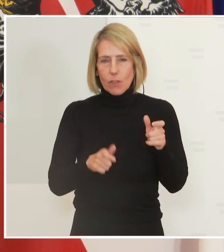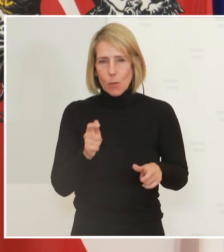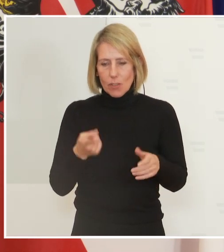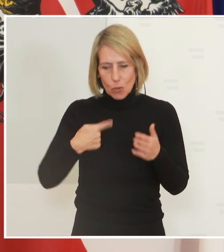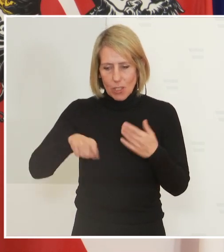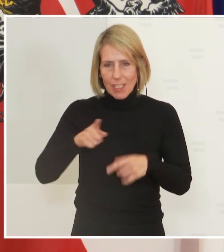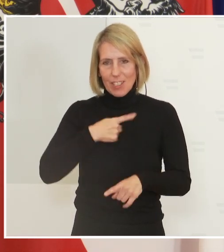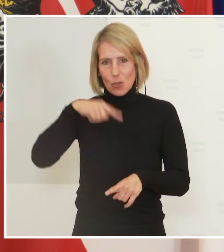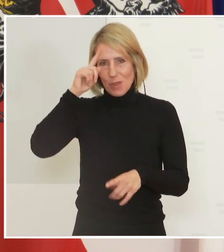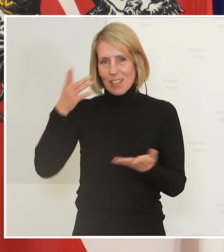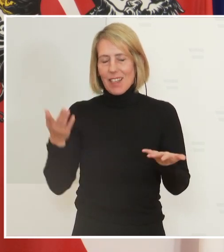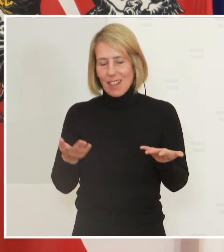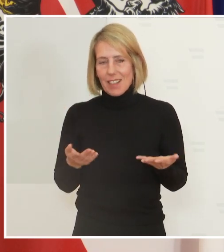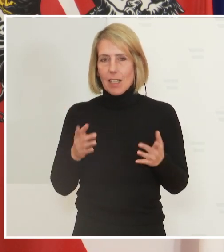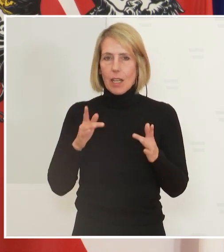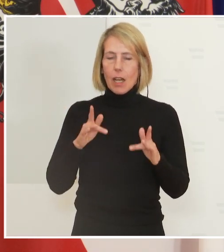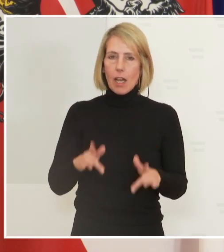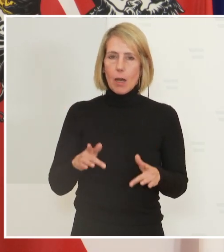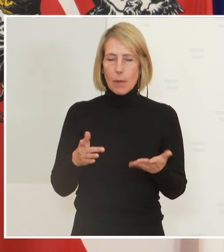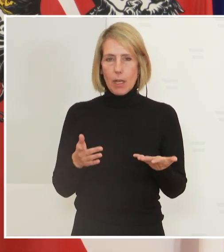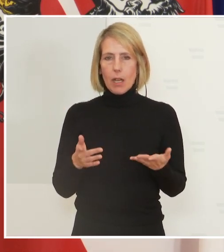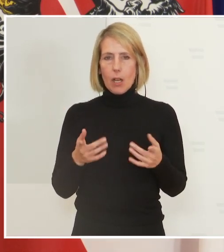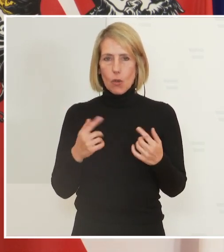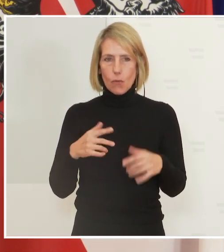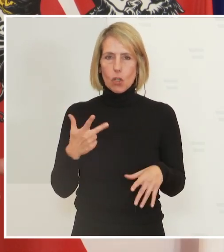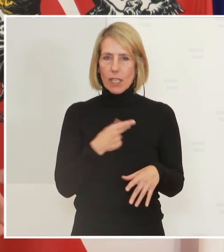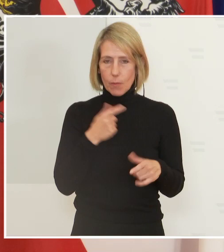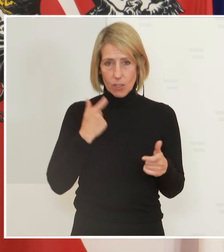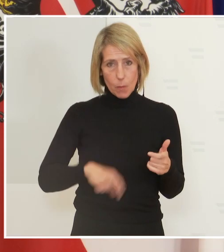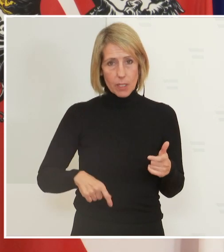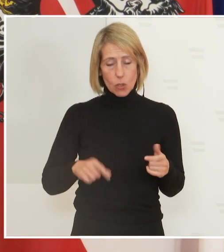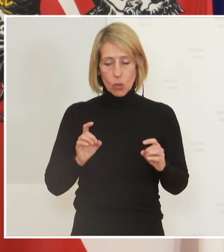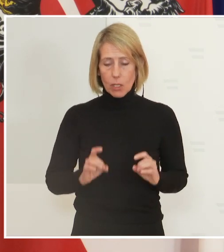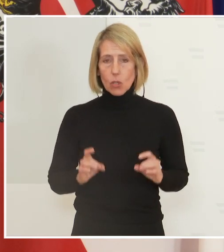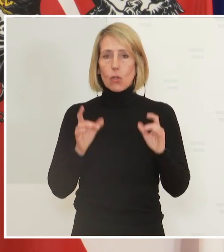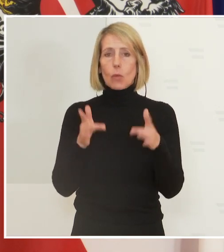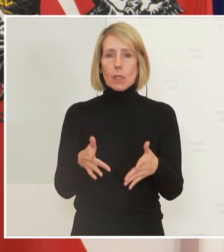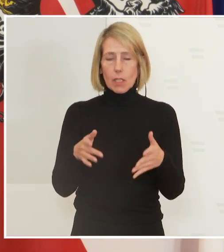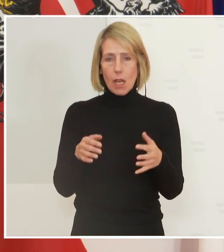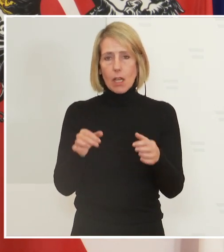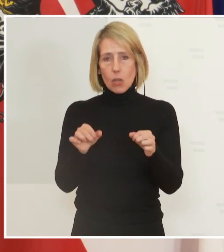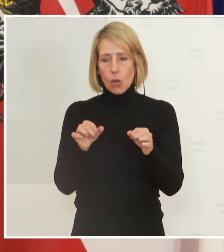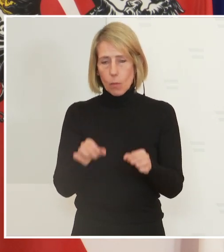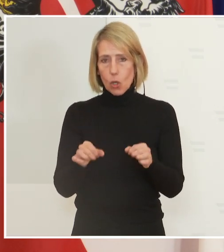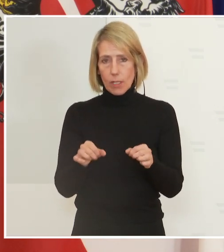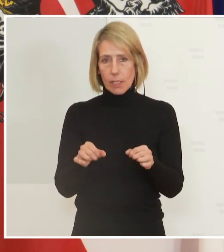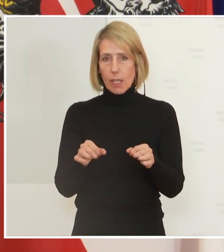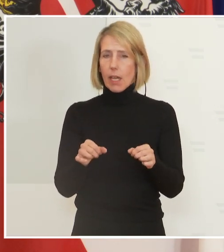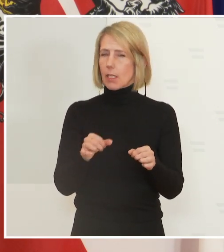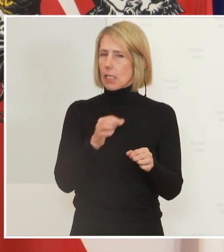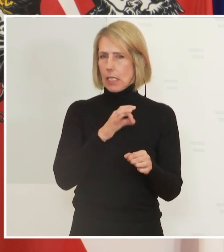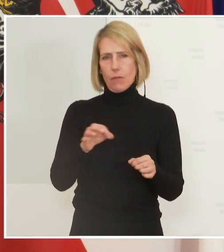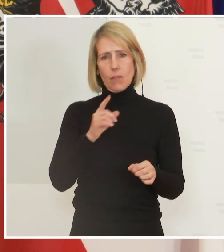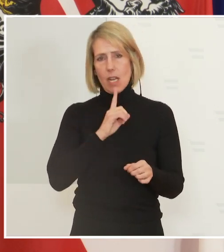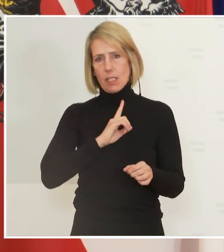die Transmission von geimpften Menschen wesentlich geringer ist, also die Möglichkeit, andere Menschen anzustecken und dass